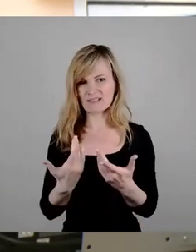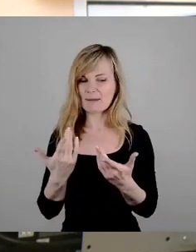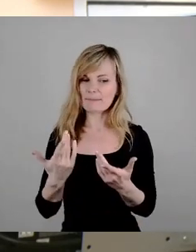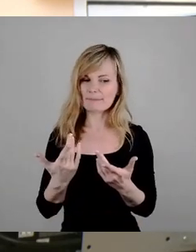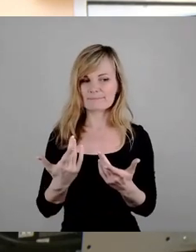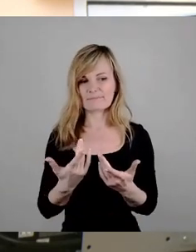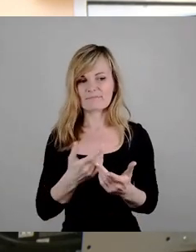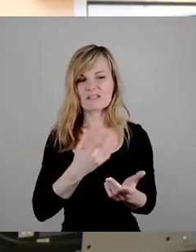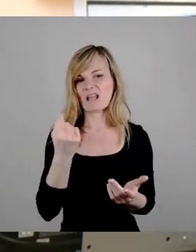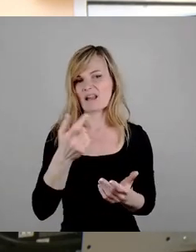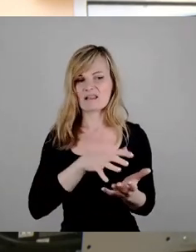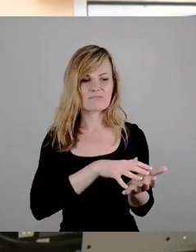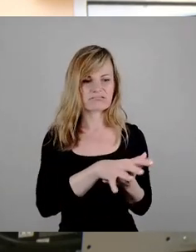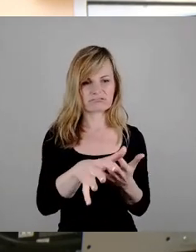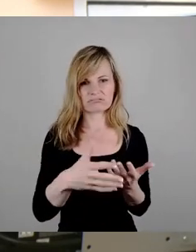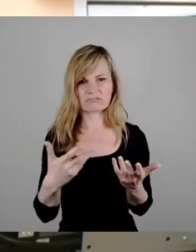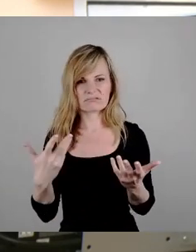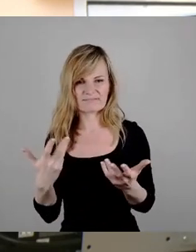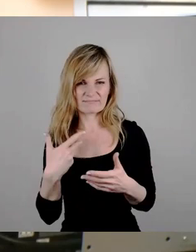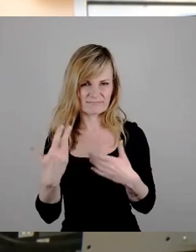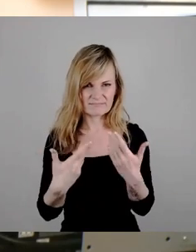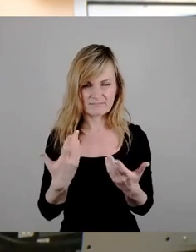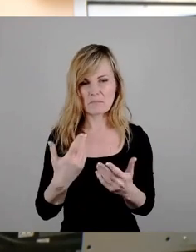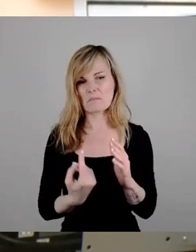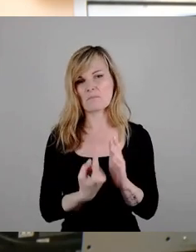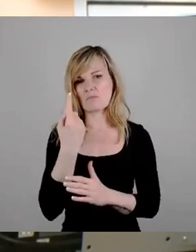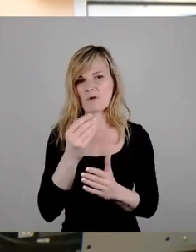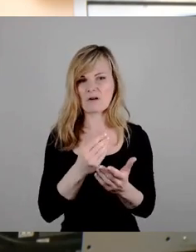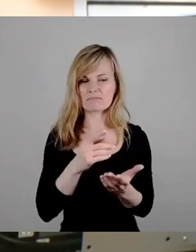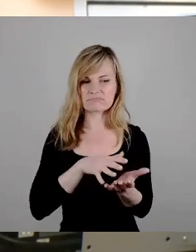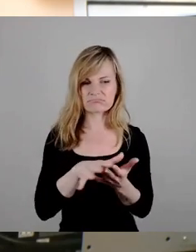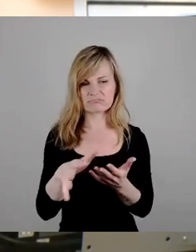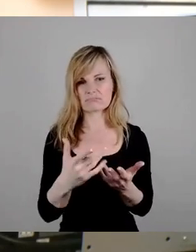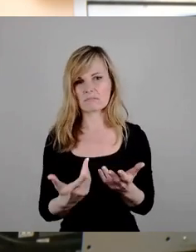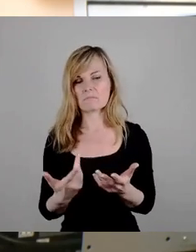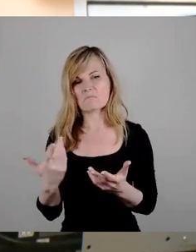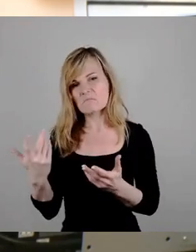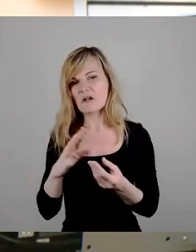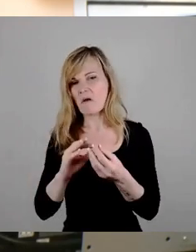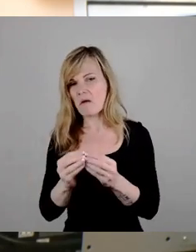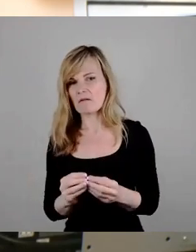eben durch die Beteiligten, dass vielleicht hier ein Kompensationsgeschäft vermutet werden muss.